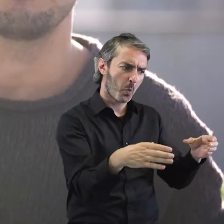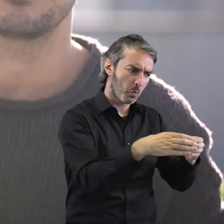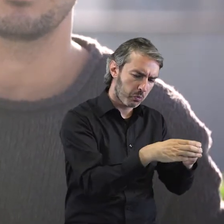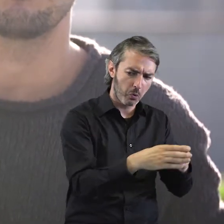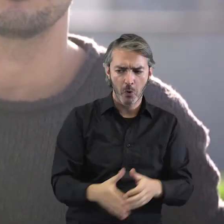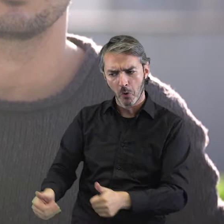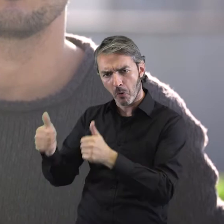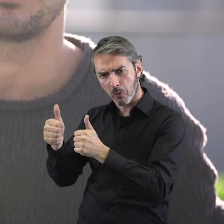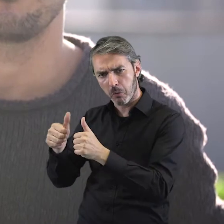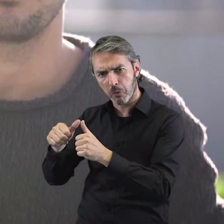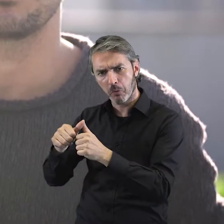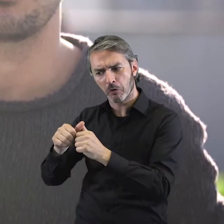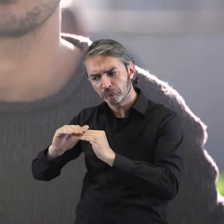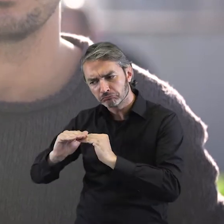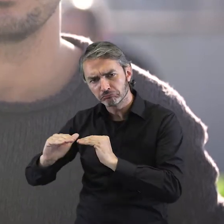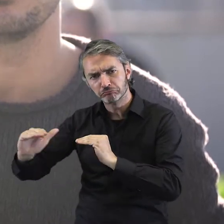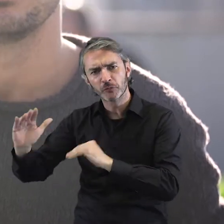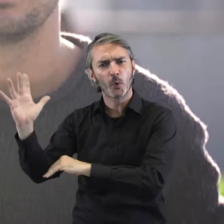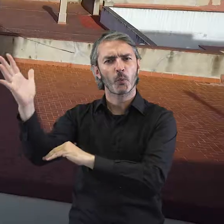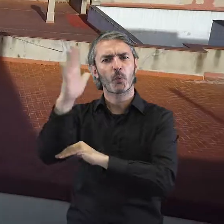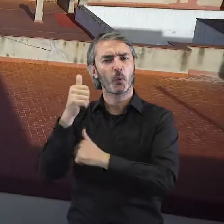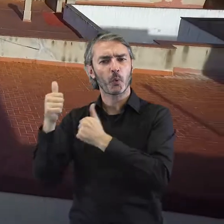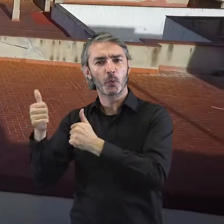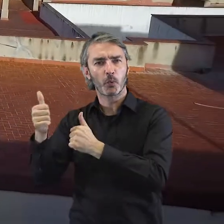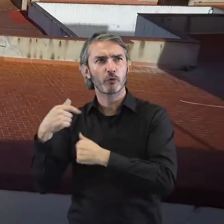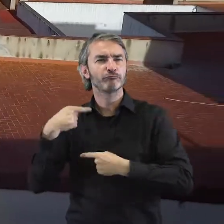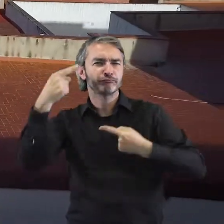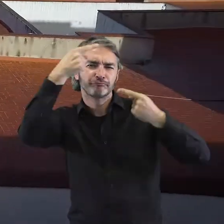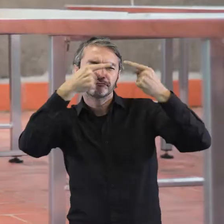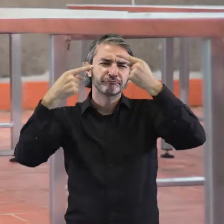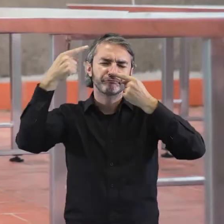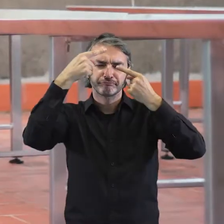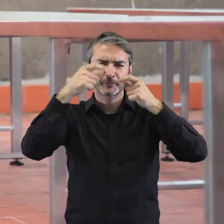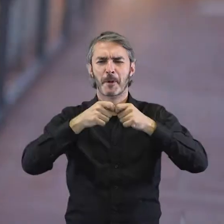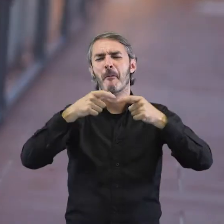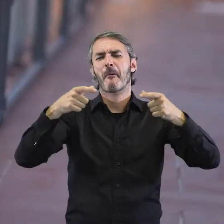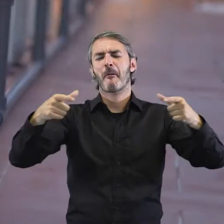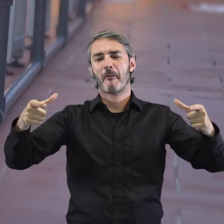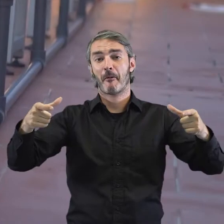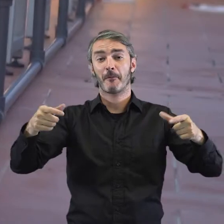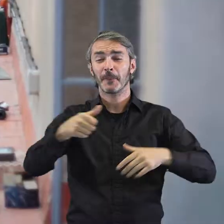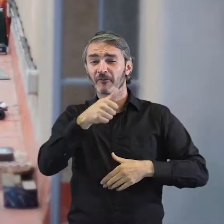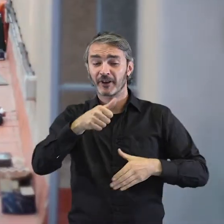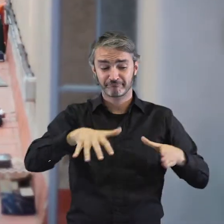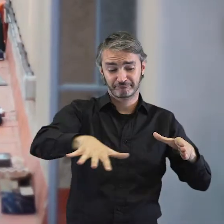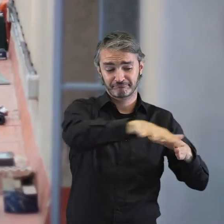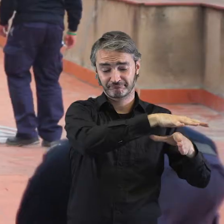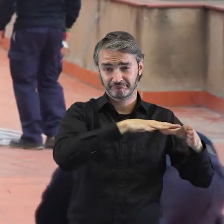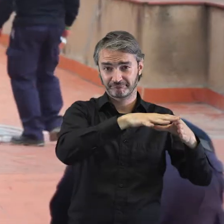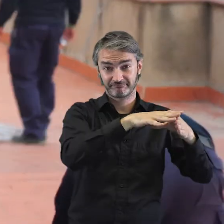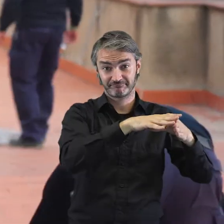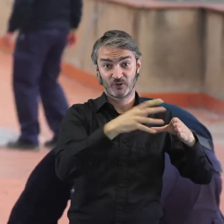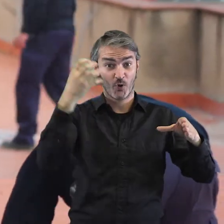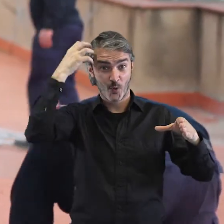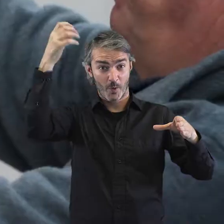ens ha semblat que aquest projecte valia la pena començar a l'extendre. Bé, el primer lloc que ho farem és al districte de Sants, a la teulada de la seu del